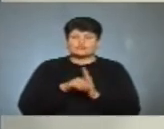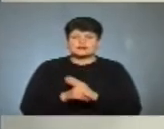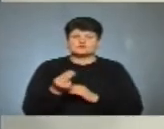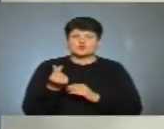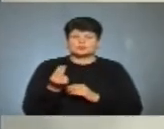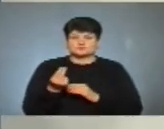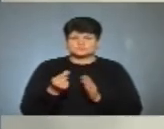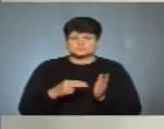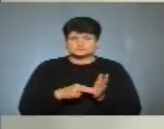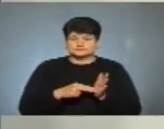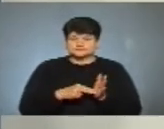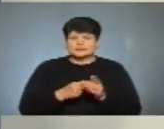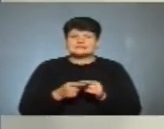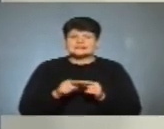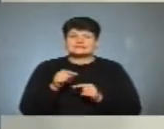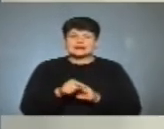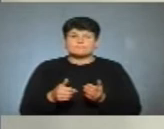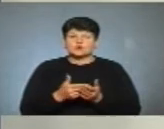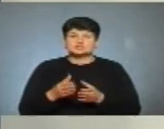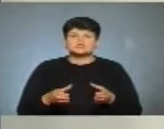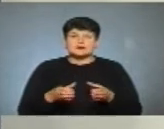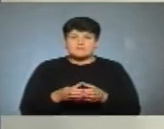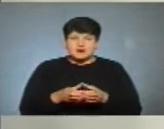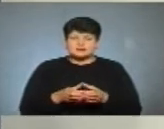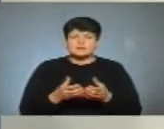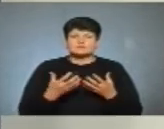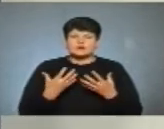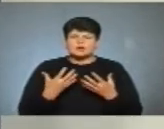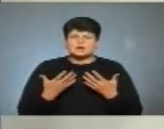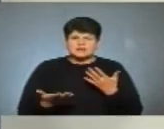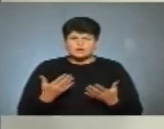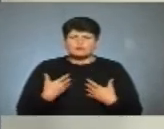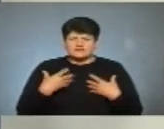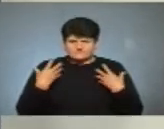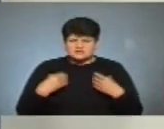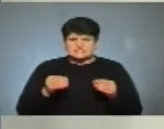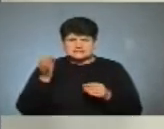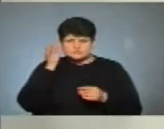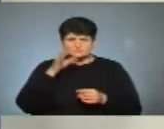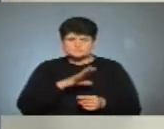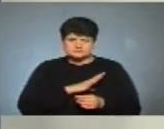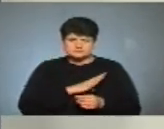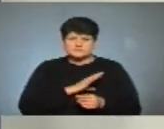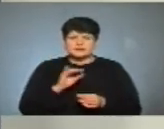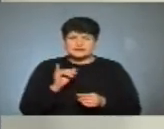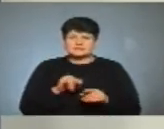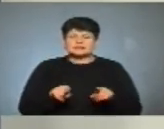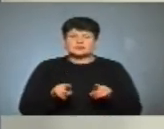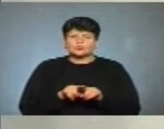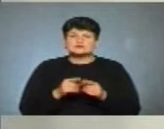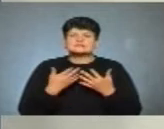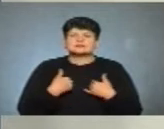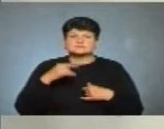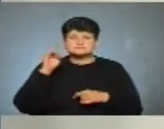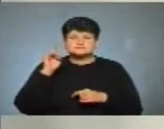застави, оскільки, знову ж таки, це та політична партія, про яку ми вже згадували. І також, наскільки нам